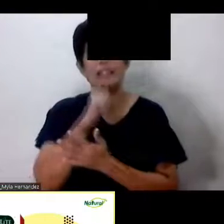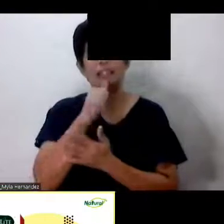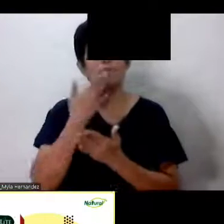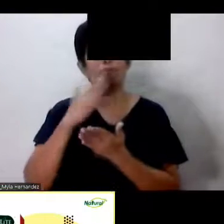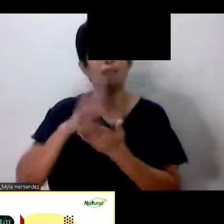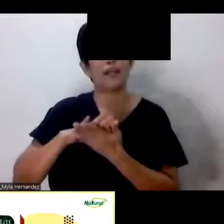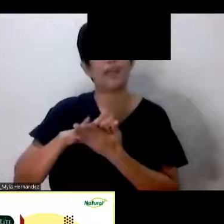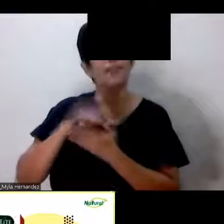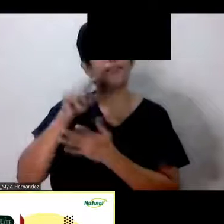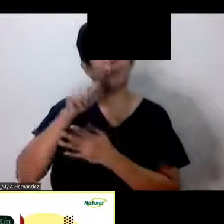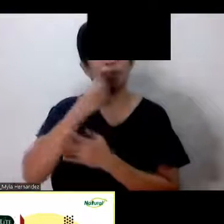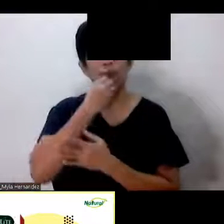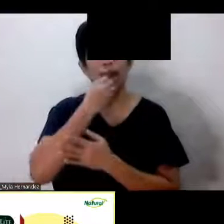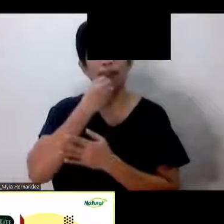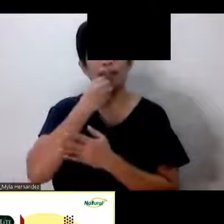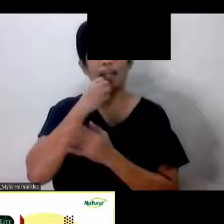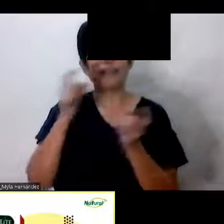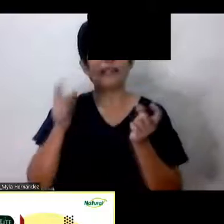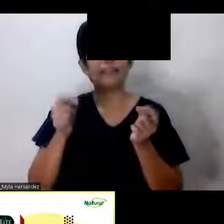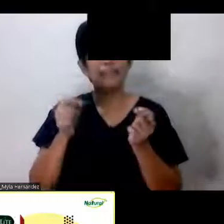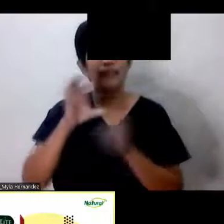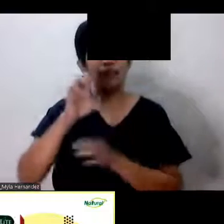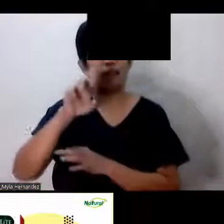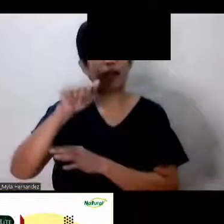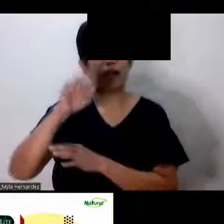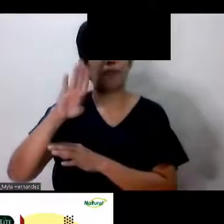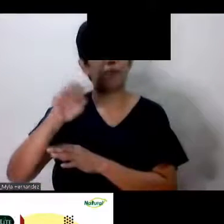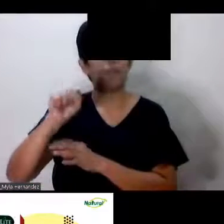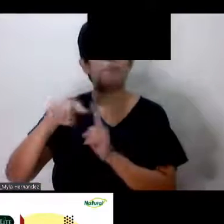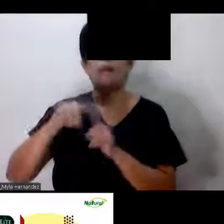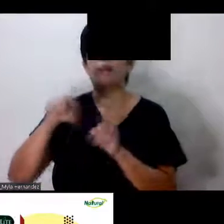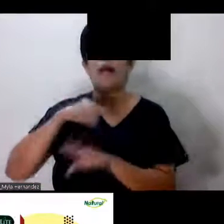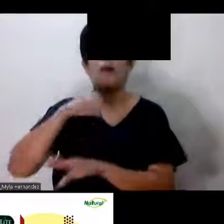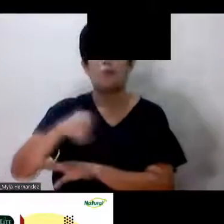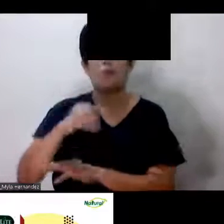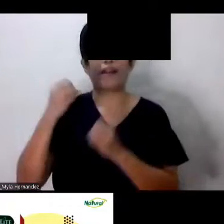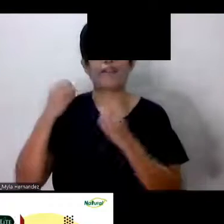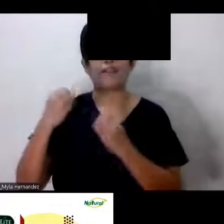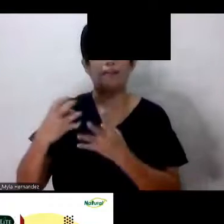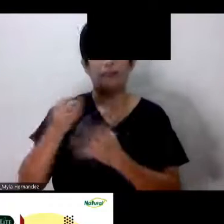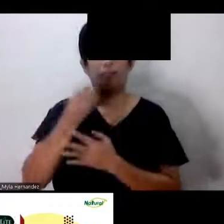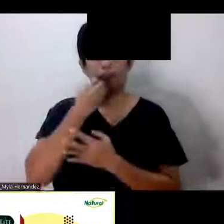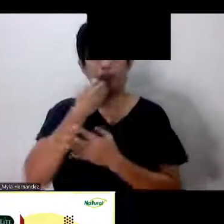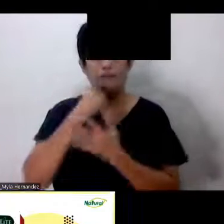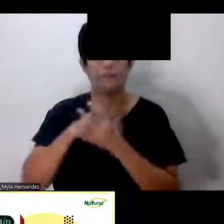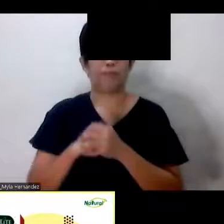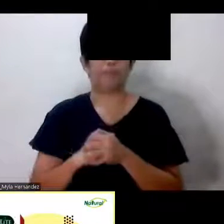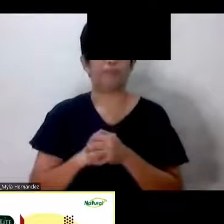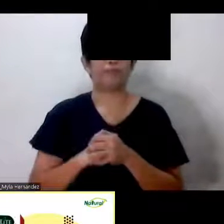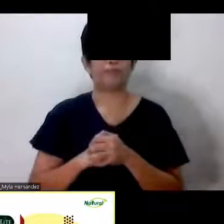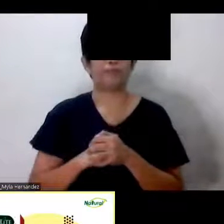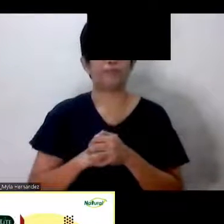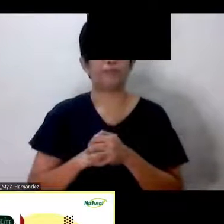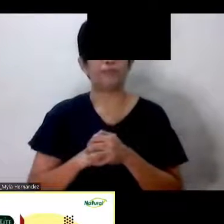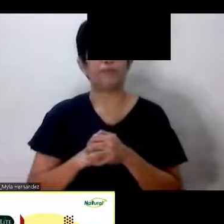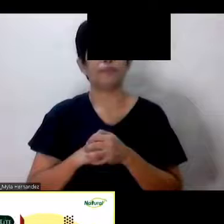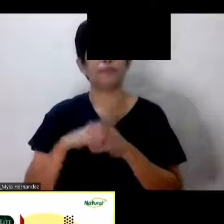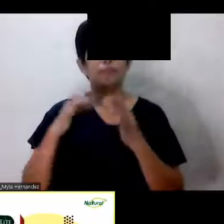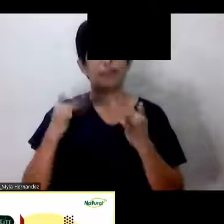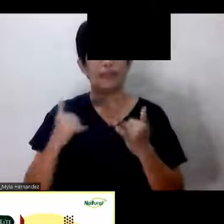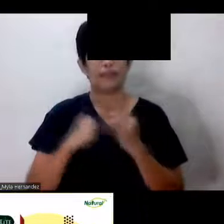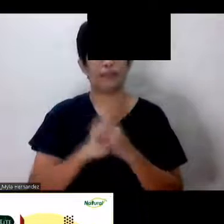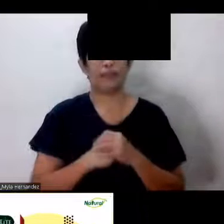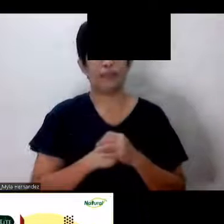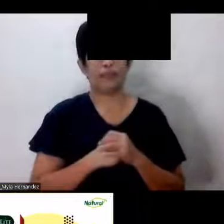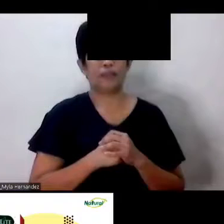alimango Siguro nasobrahan Yeah Okay yan yung operative word nasobrahan Yeah Brother Benson magbe-break